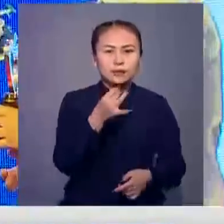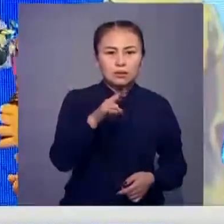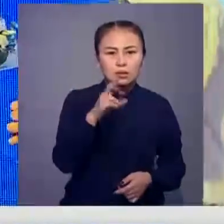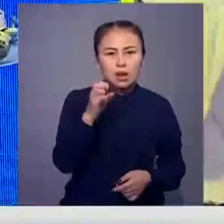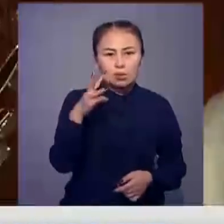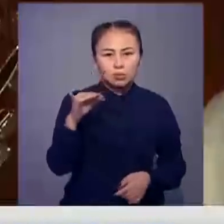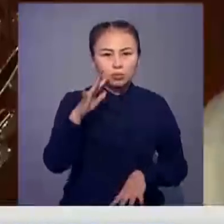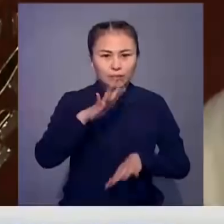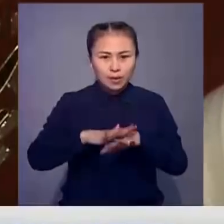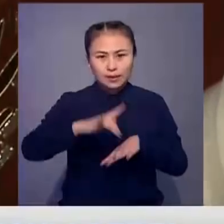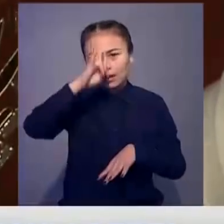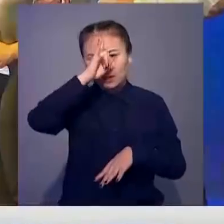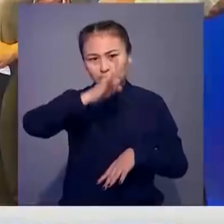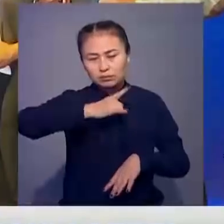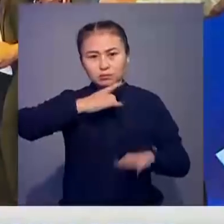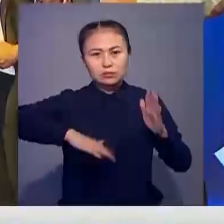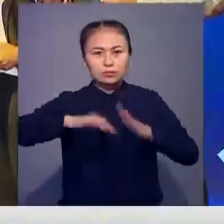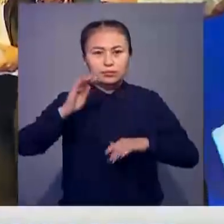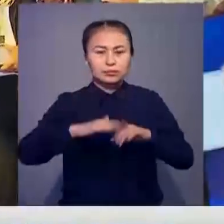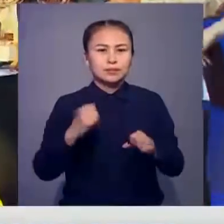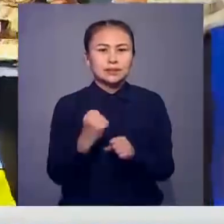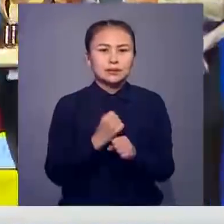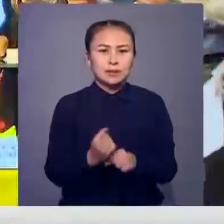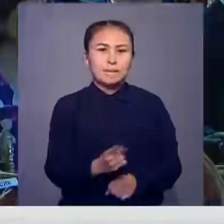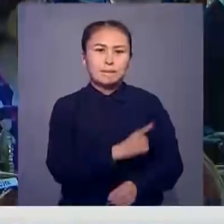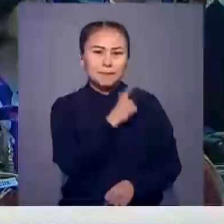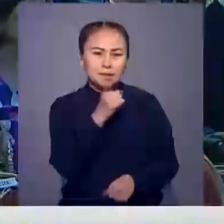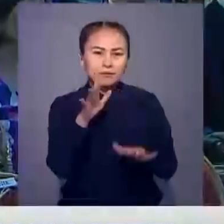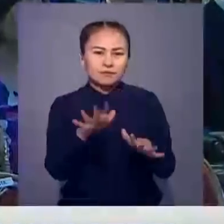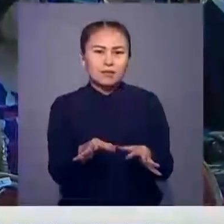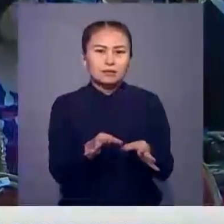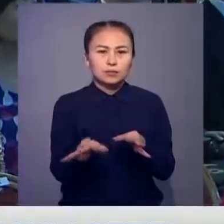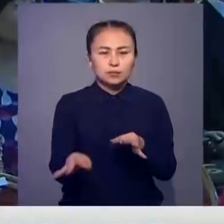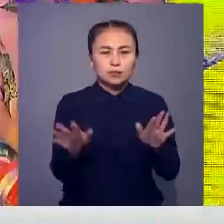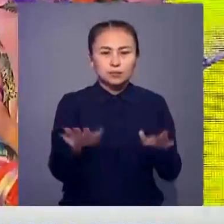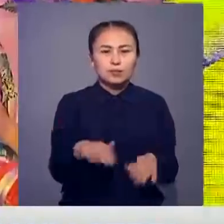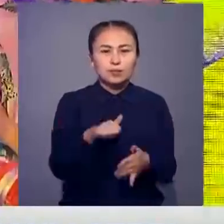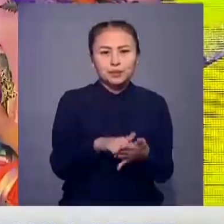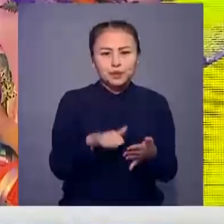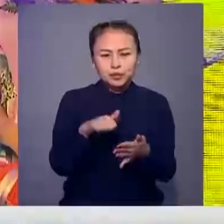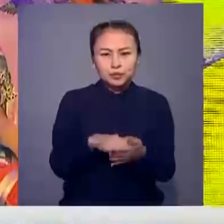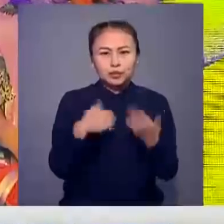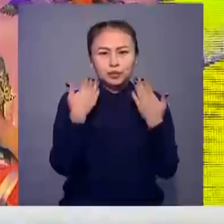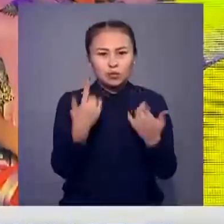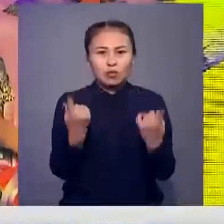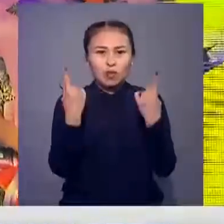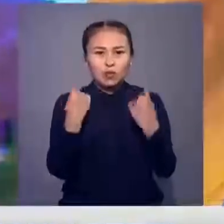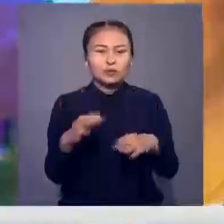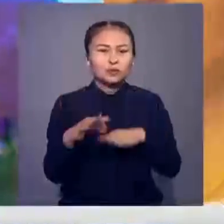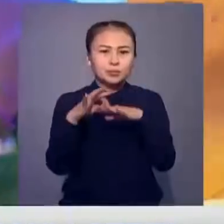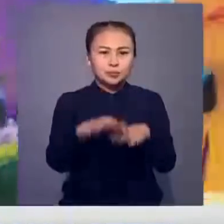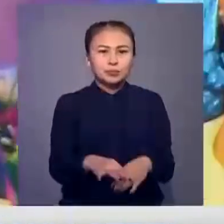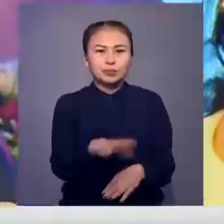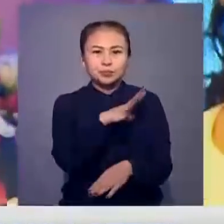Азиядаму банкі, Қазақстан қолынерішілер одағы мен, ұлттық курортты қаумдастықтың ұйытқы болу мен ұлы дала елі форум